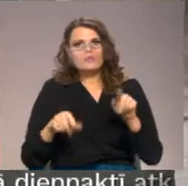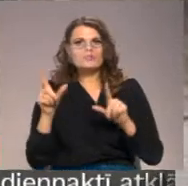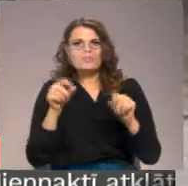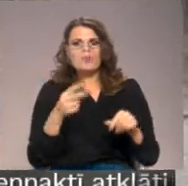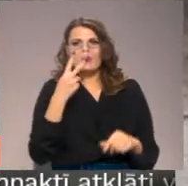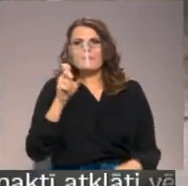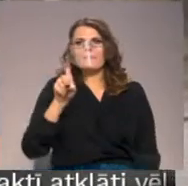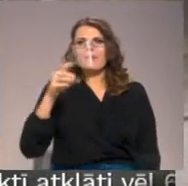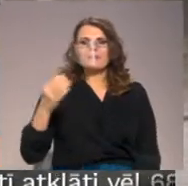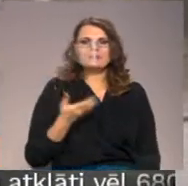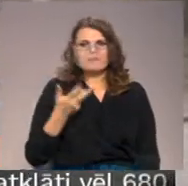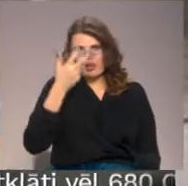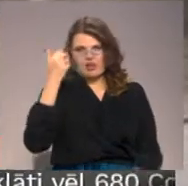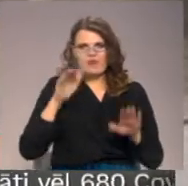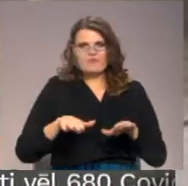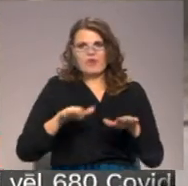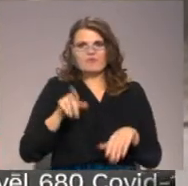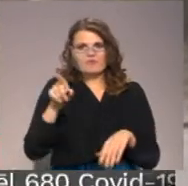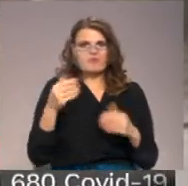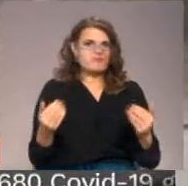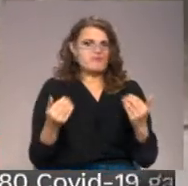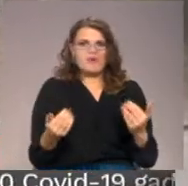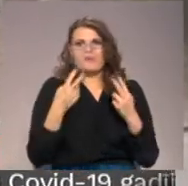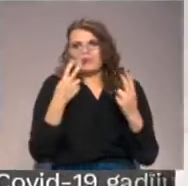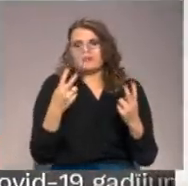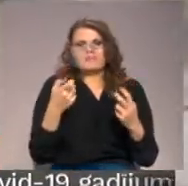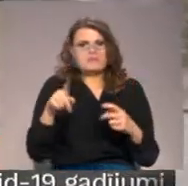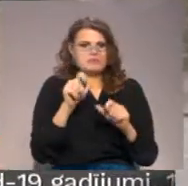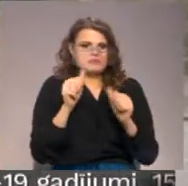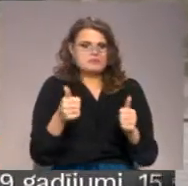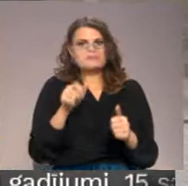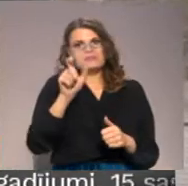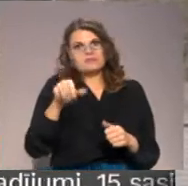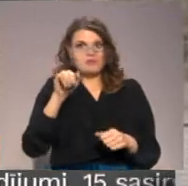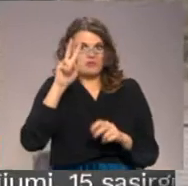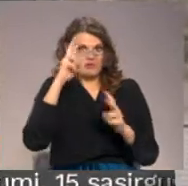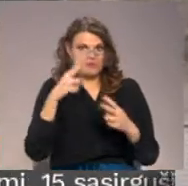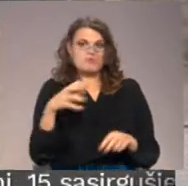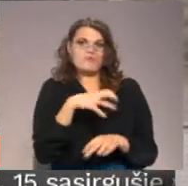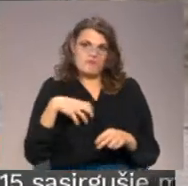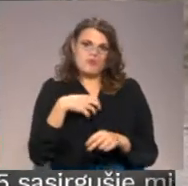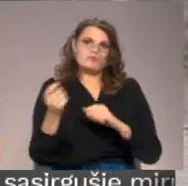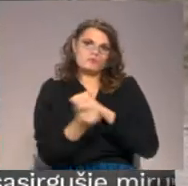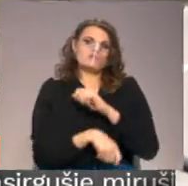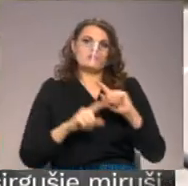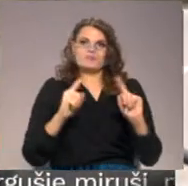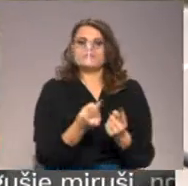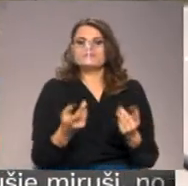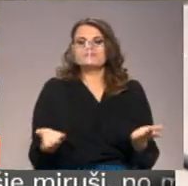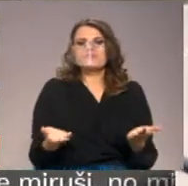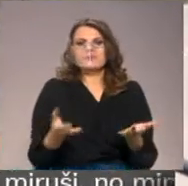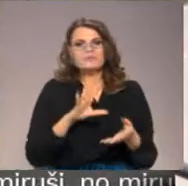papēt dzīvo tie lietuvieši uz vietas, bet tagad jau man liekas, ka viņi arī nevar vairs, ja cilvēks nesaprot, tad lai ķeru rokā, ka nav ko iznācies.